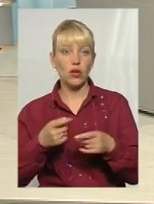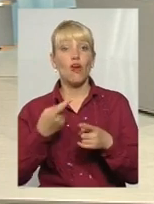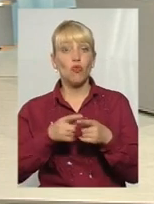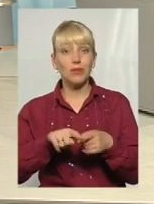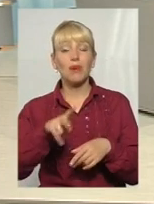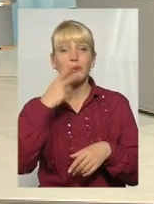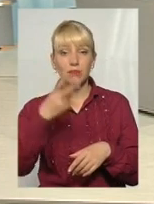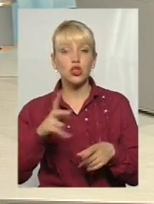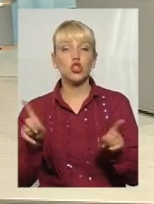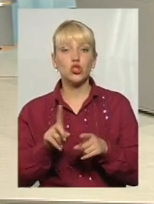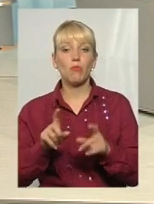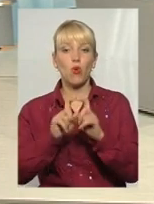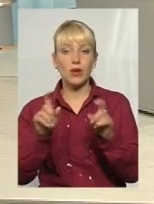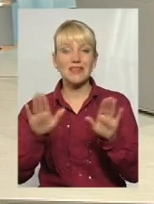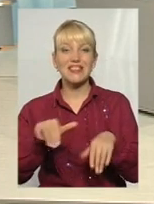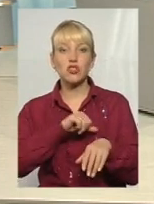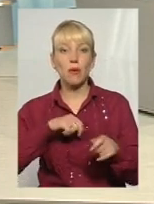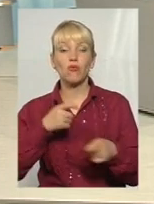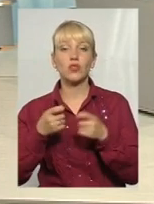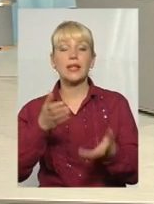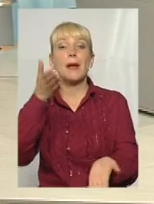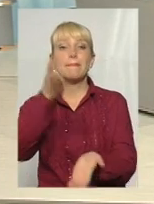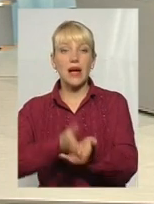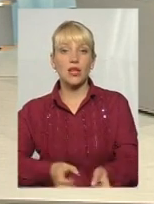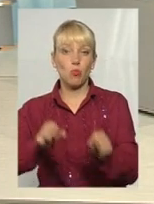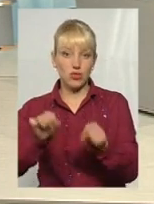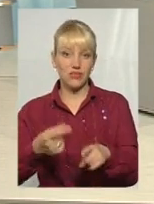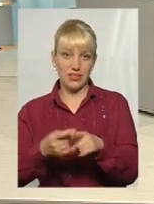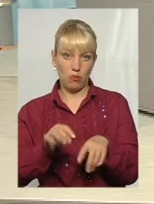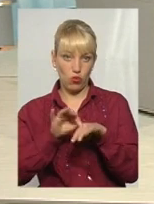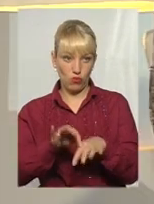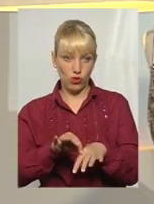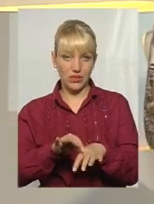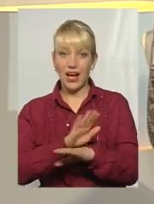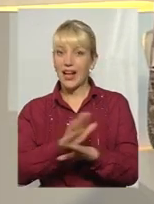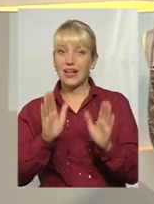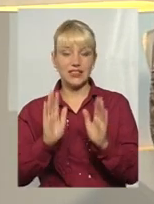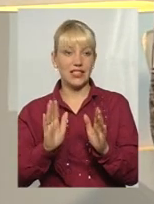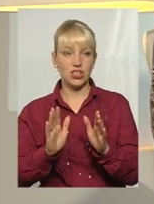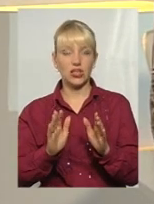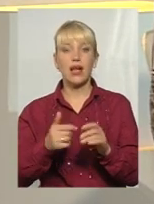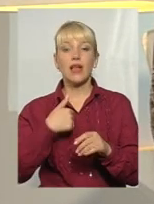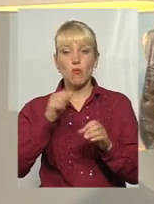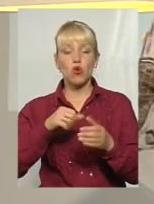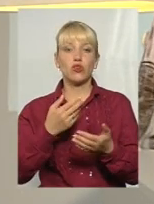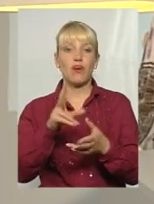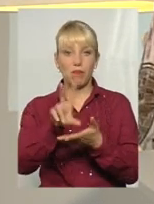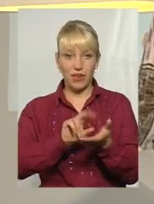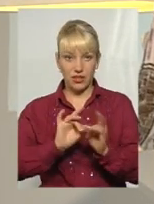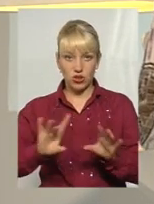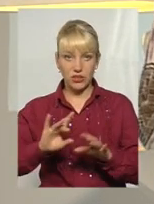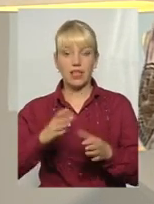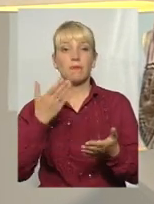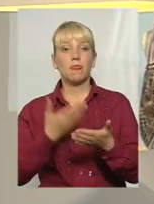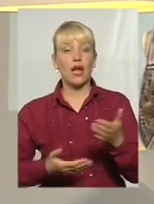частину, щоб органи місцевого самоврядування мали можливість проводити. Але не лише, мабуть, в плані фінансування. Ви пам'ятаєте,